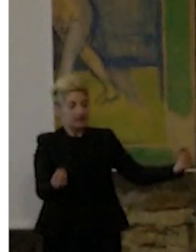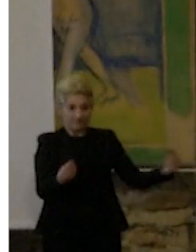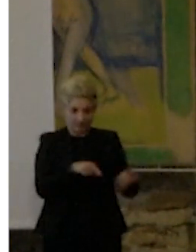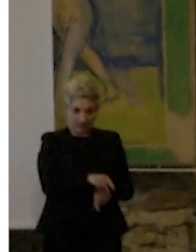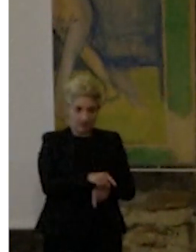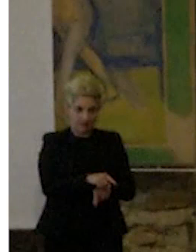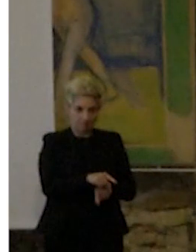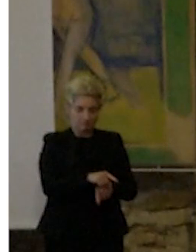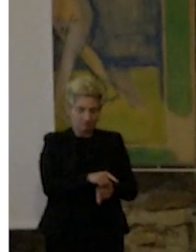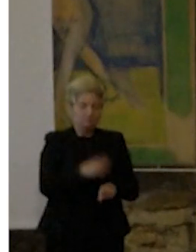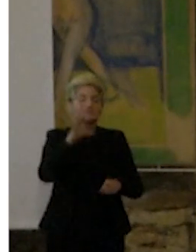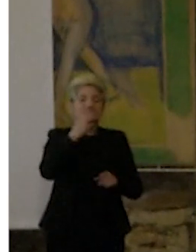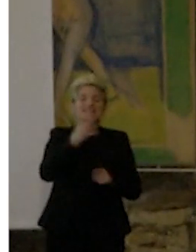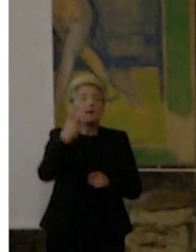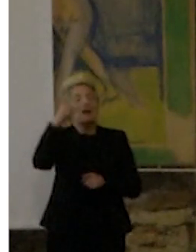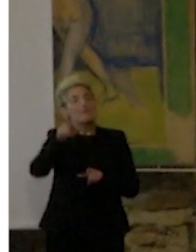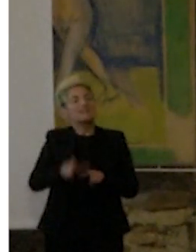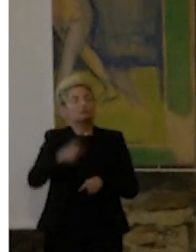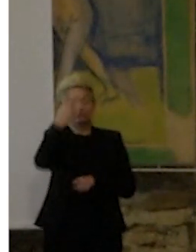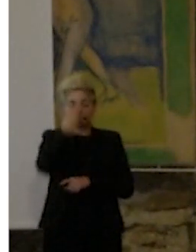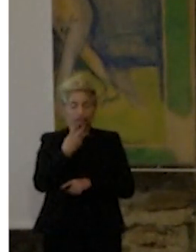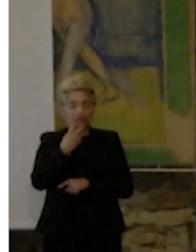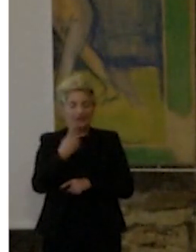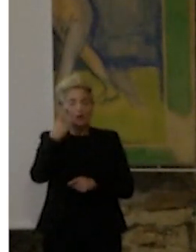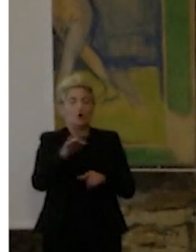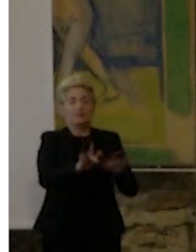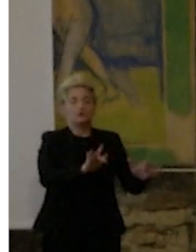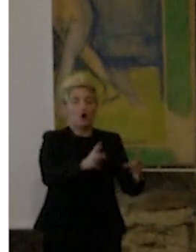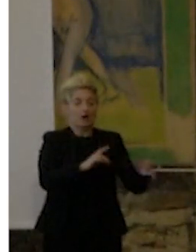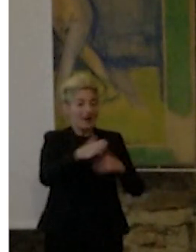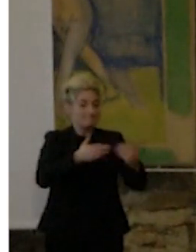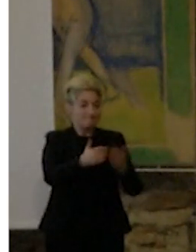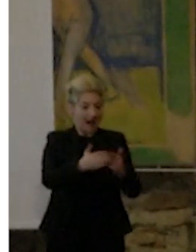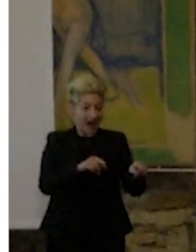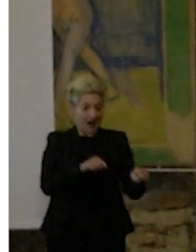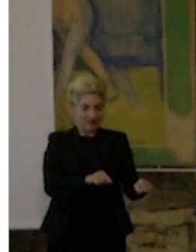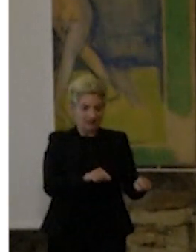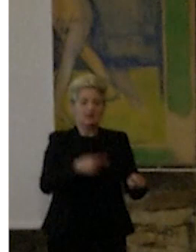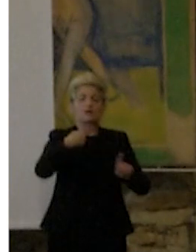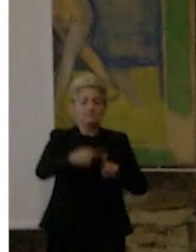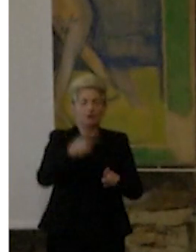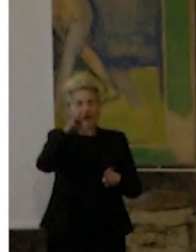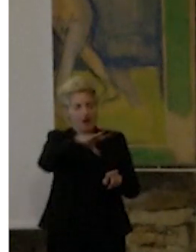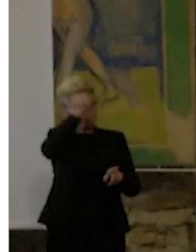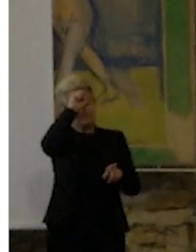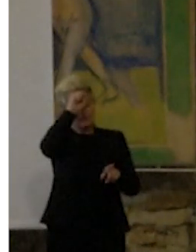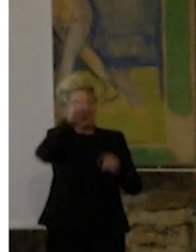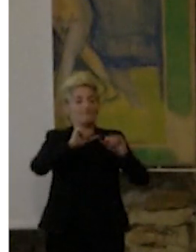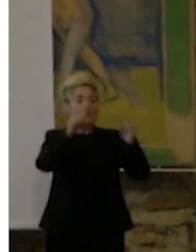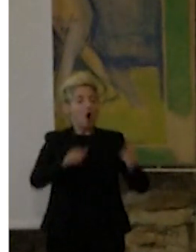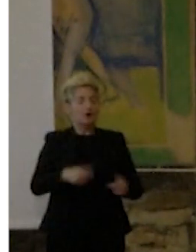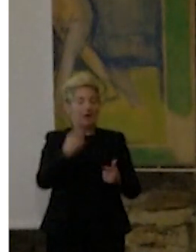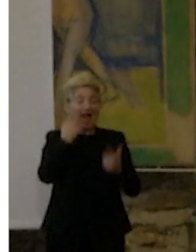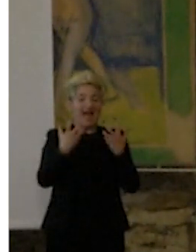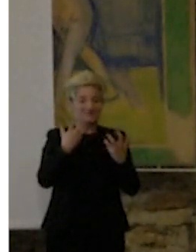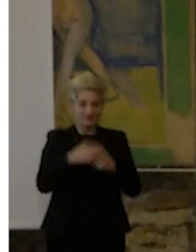sintesi arriva in fondo. Il cieco, quando guarda con le mani, e quindi anche nel momento in cui assime la dimensione estetica, lo fa